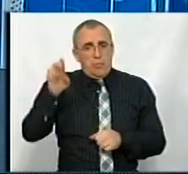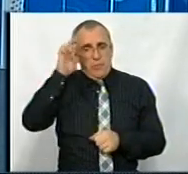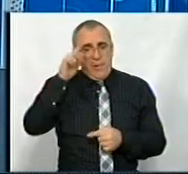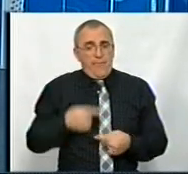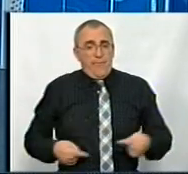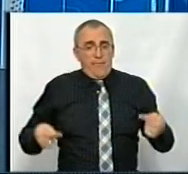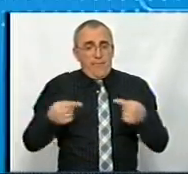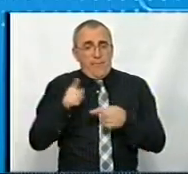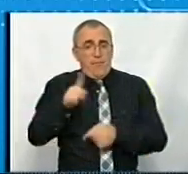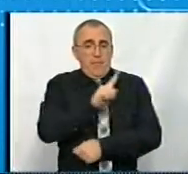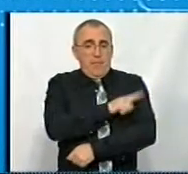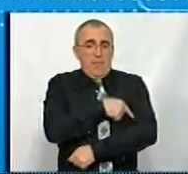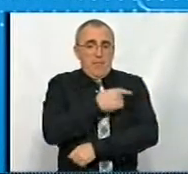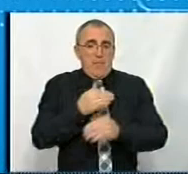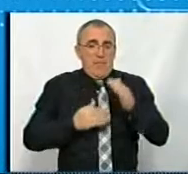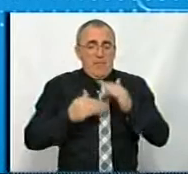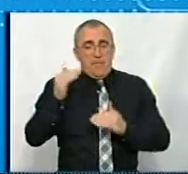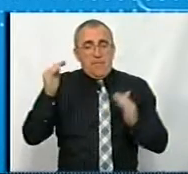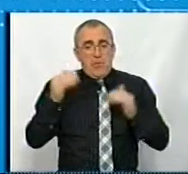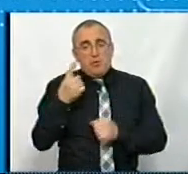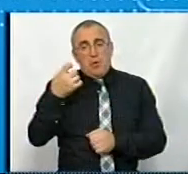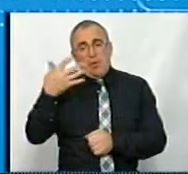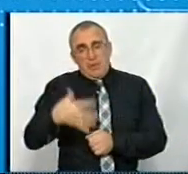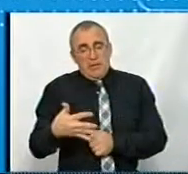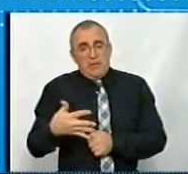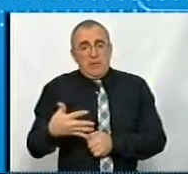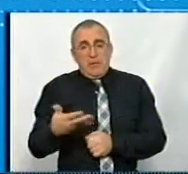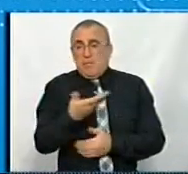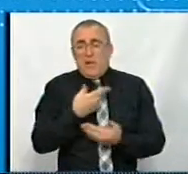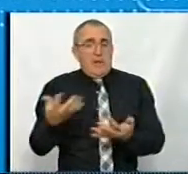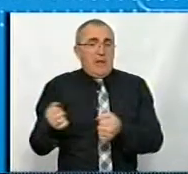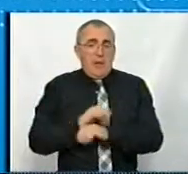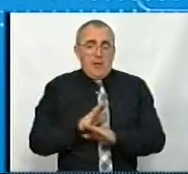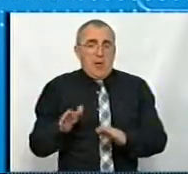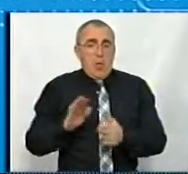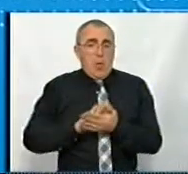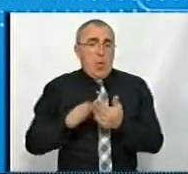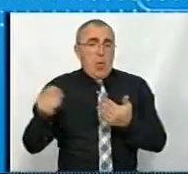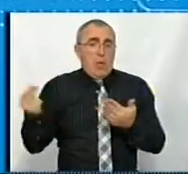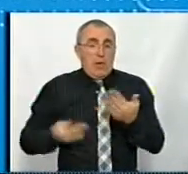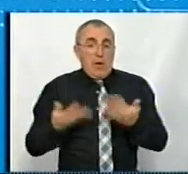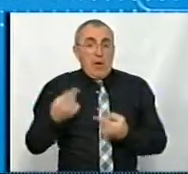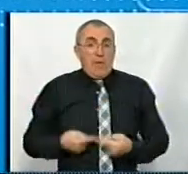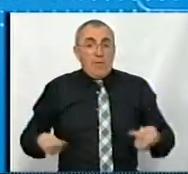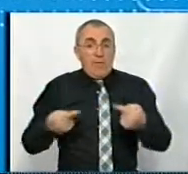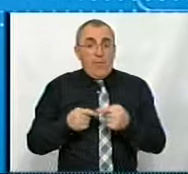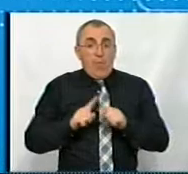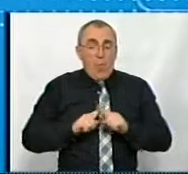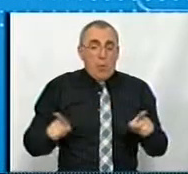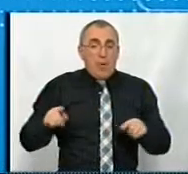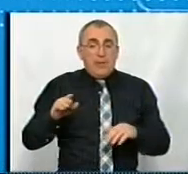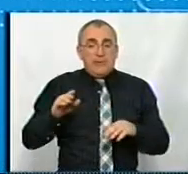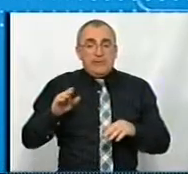визначила, що там медичні виші не менше 150, ми не беремо, тобто навіть на контракт. Якщо визначили особливо важливі